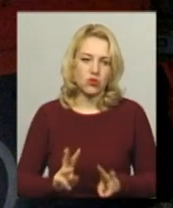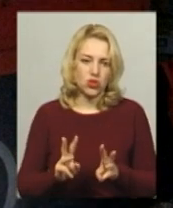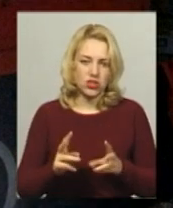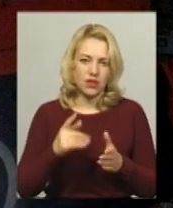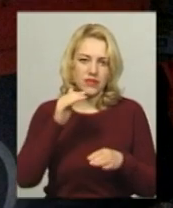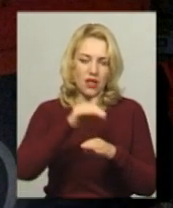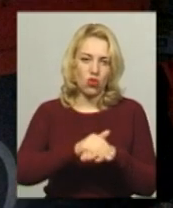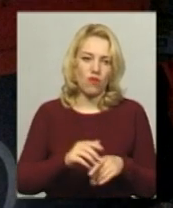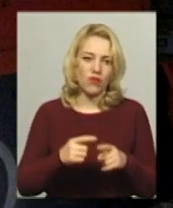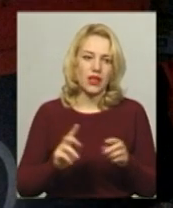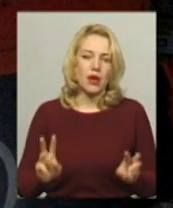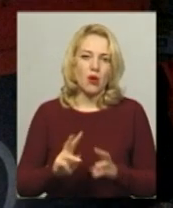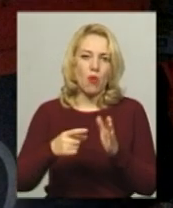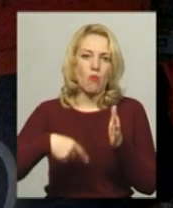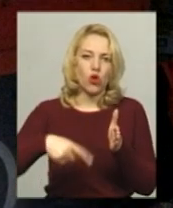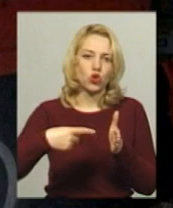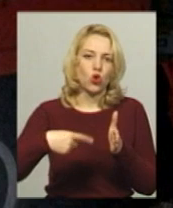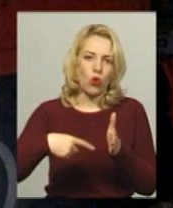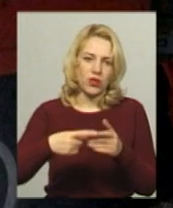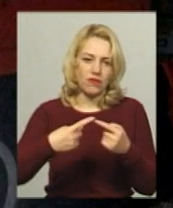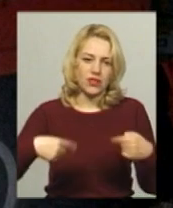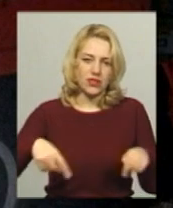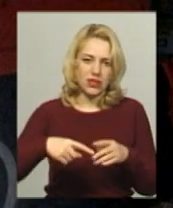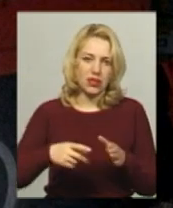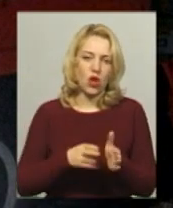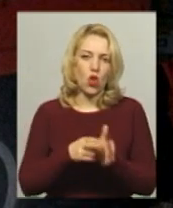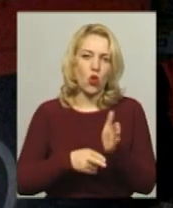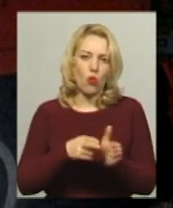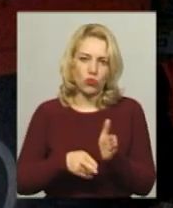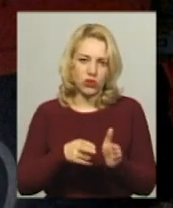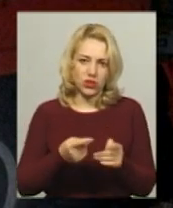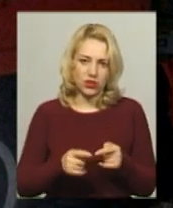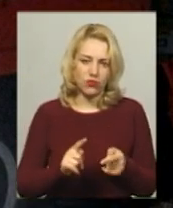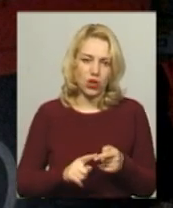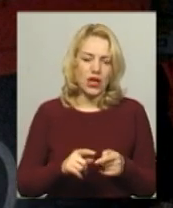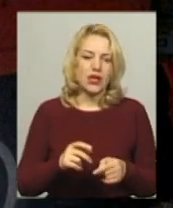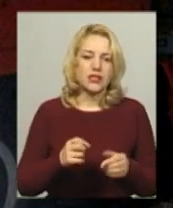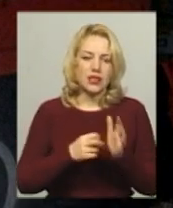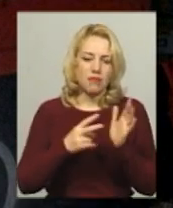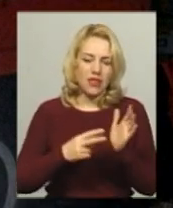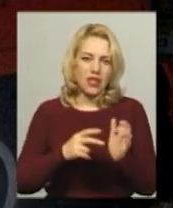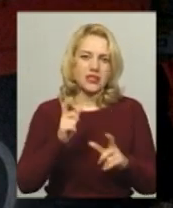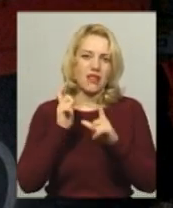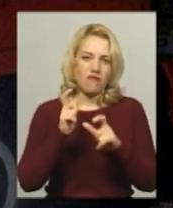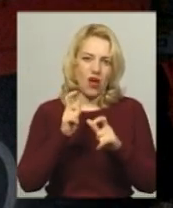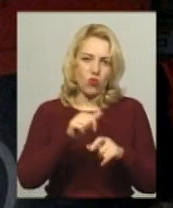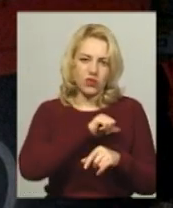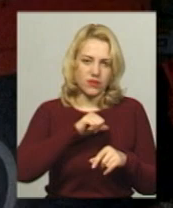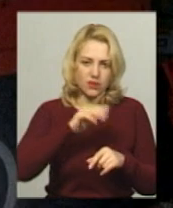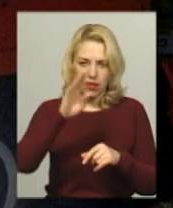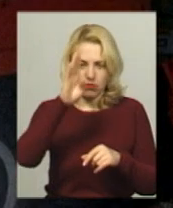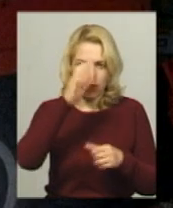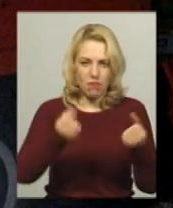встановили, палає моторний відсік локомотиву площею 15 метрів квадратних. 16 пасажирських вагонів відцепив машиніст,